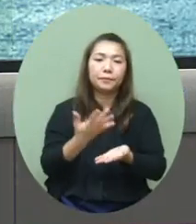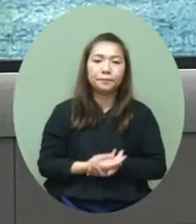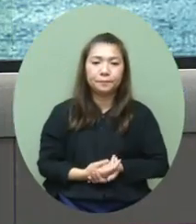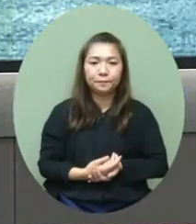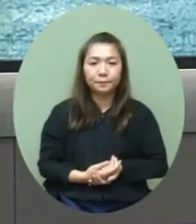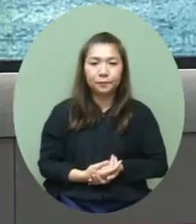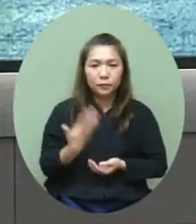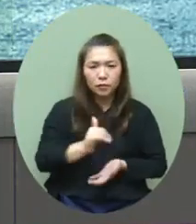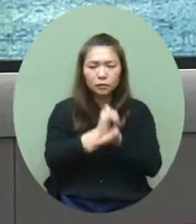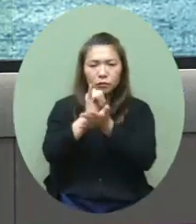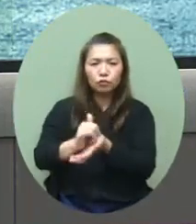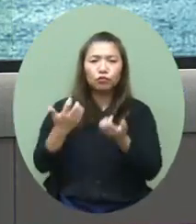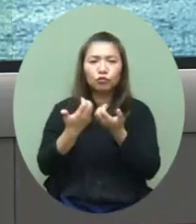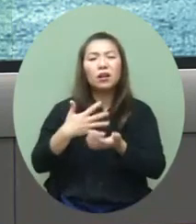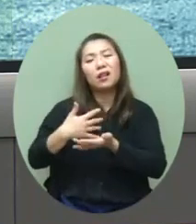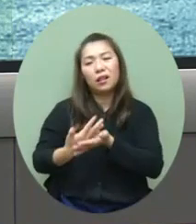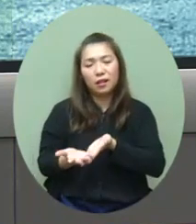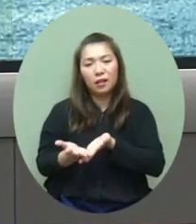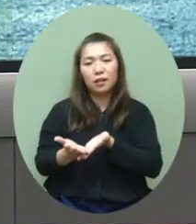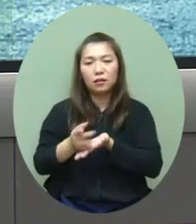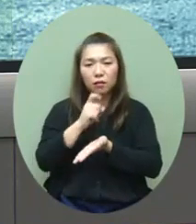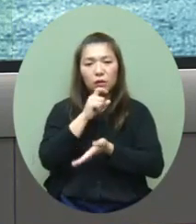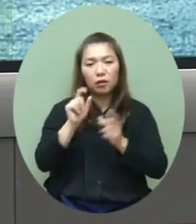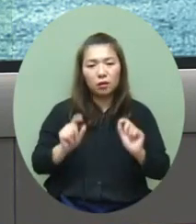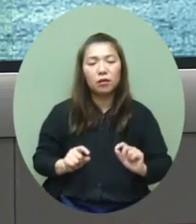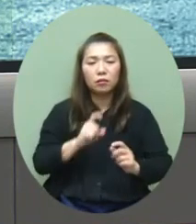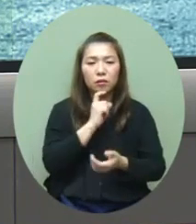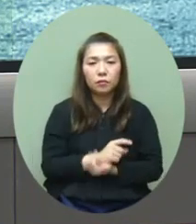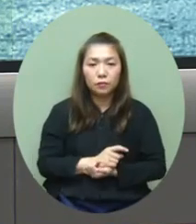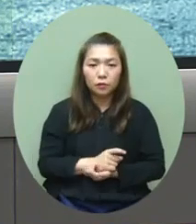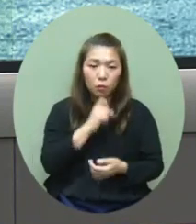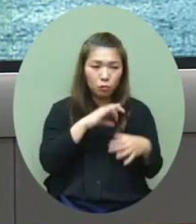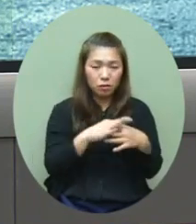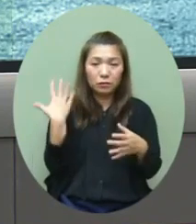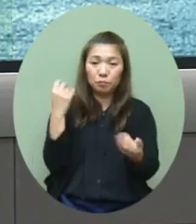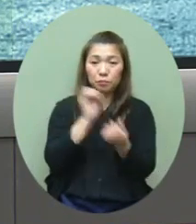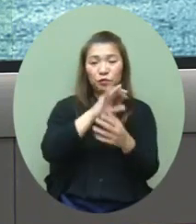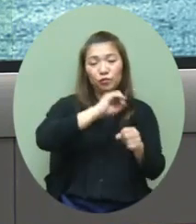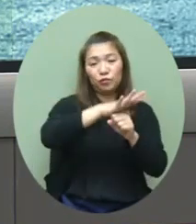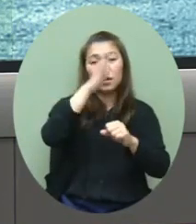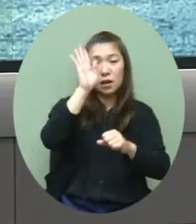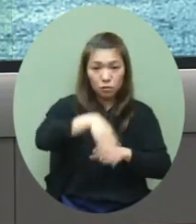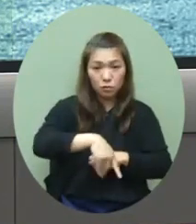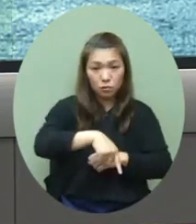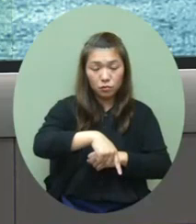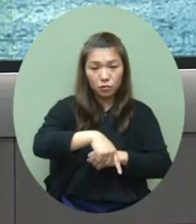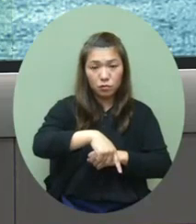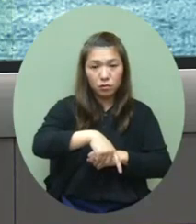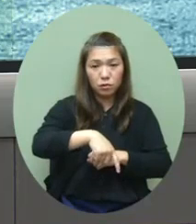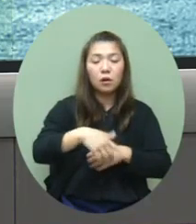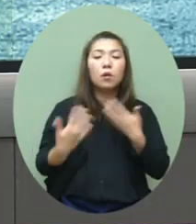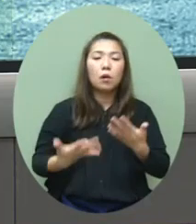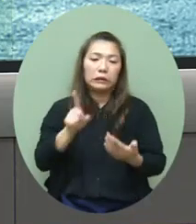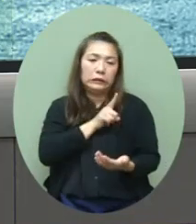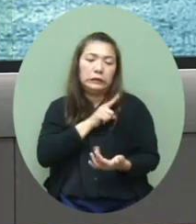至於入院的原因當然有不同有些當然是因為他感染了新冠病毒也都有一些因為